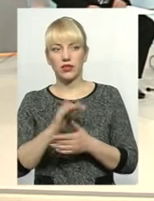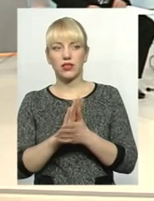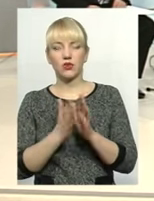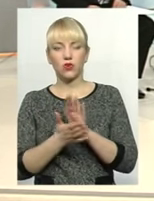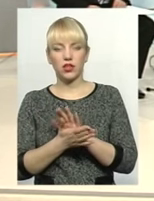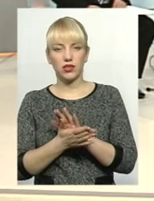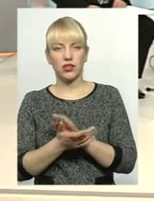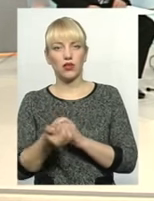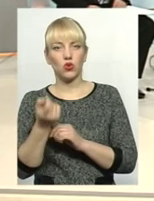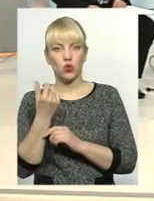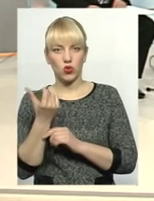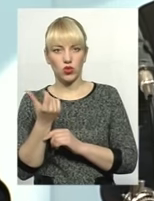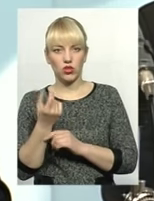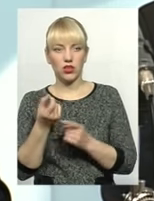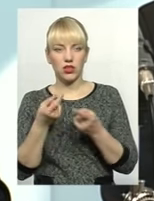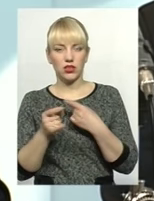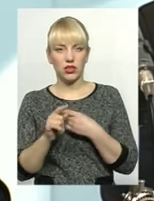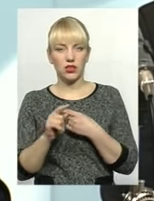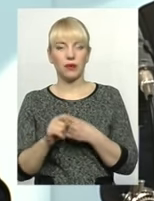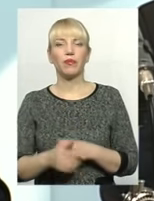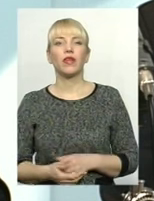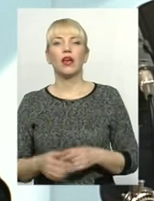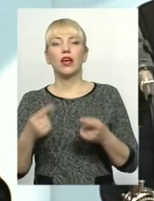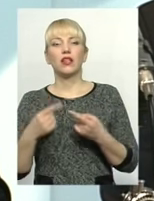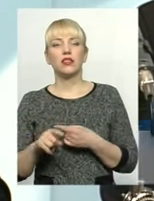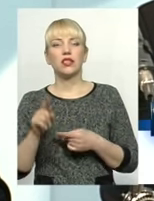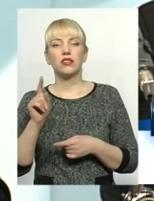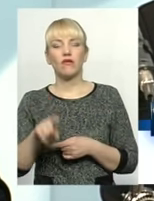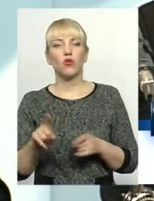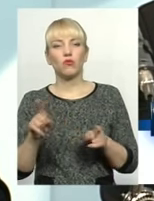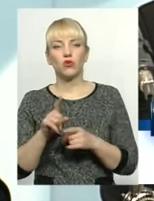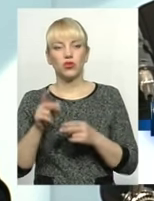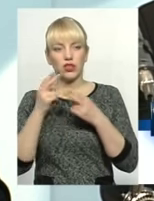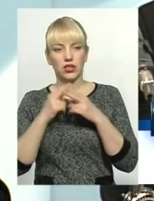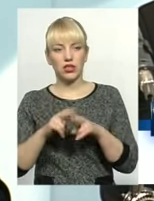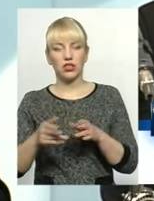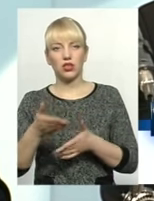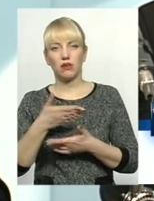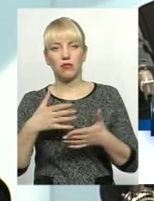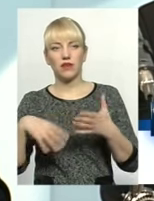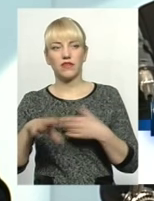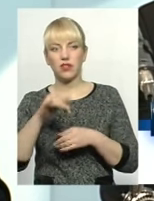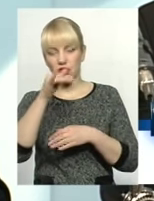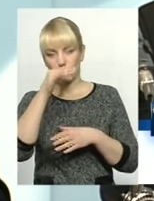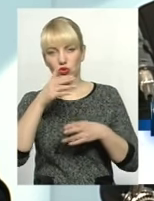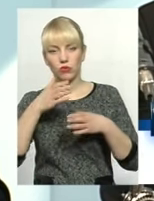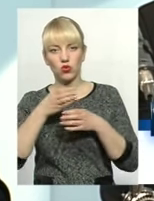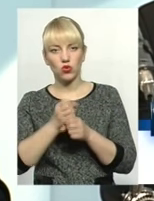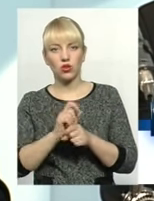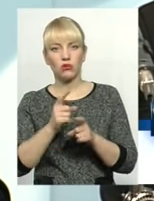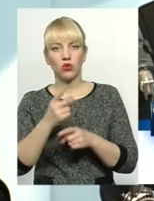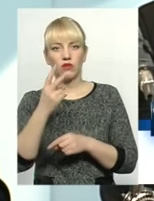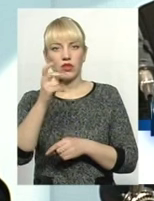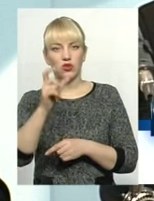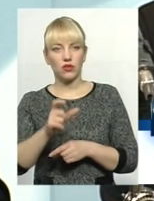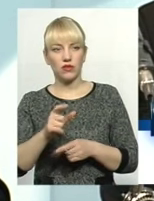будемо казати, різниця в тому, що технічних ми всіх не можемо скоротити, тому що два чоловіки